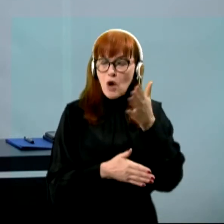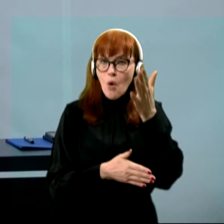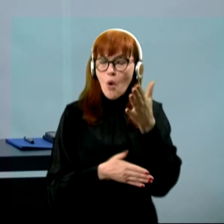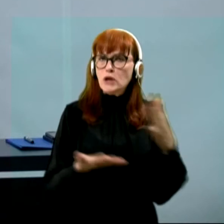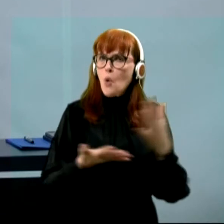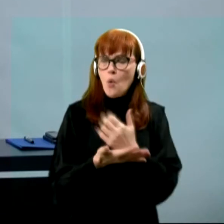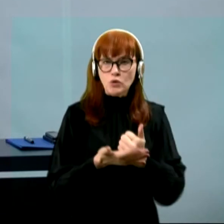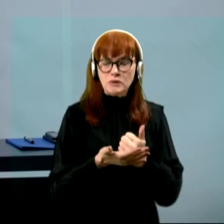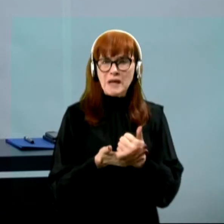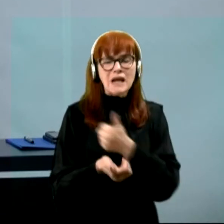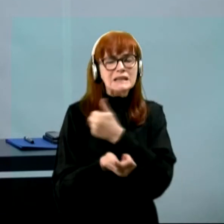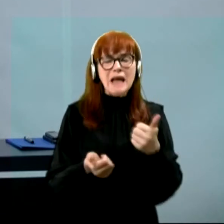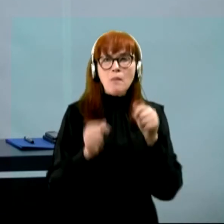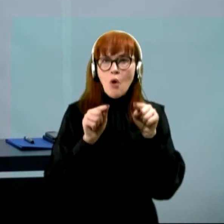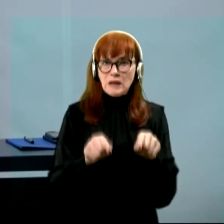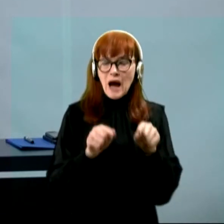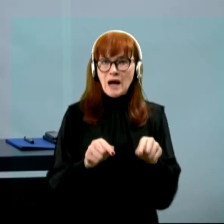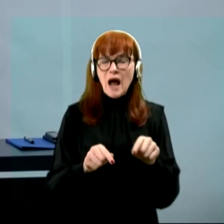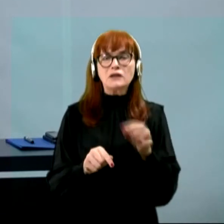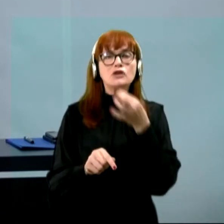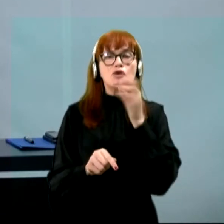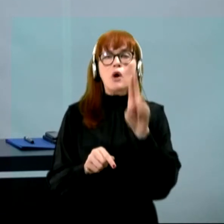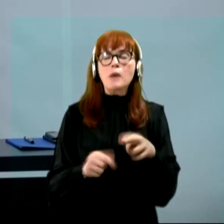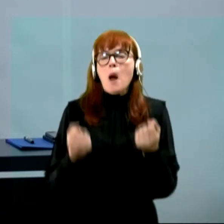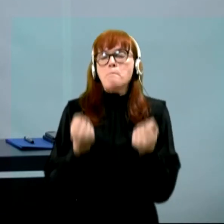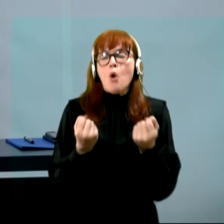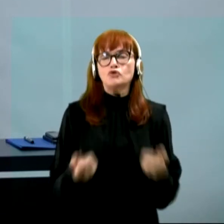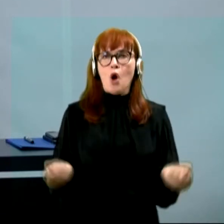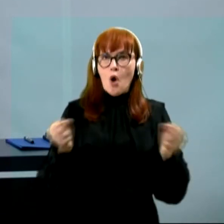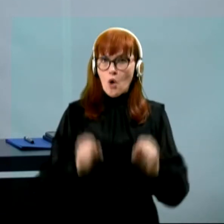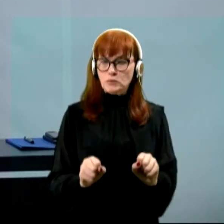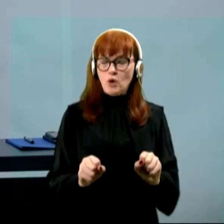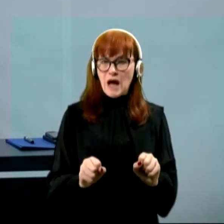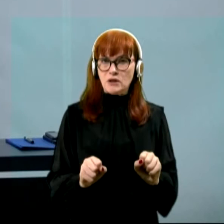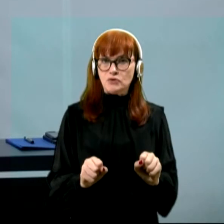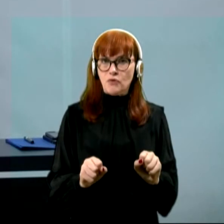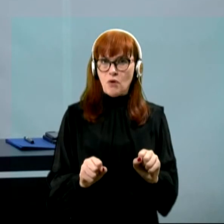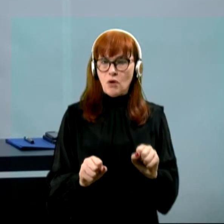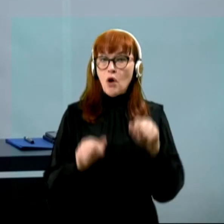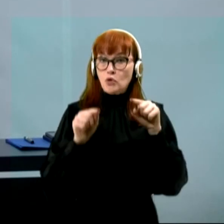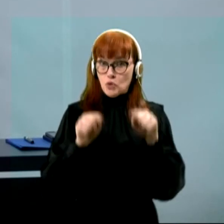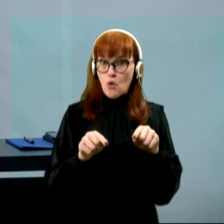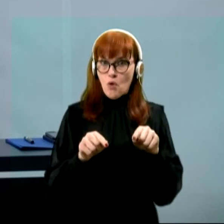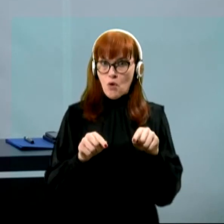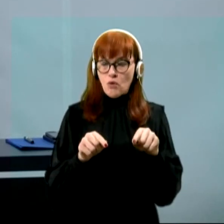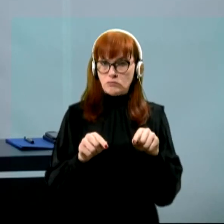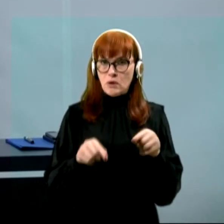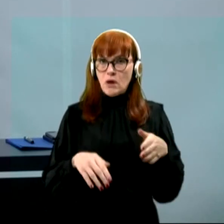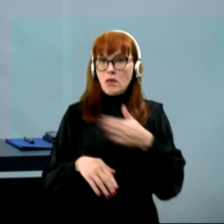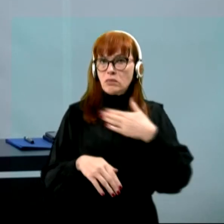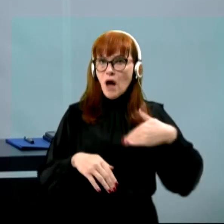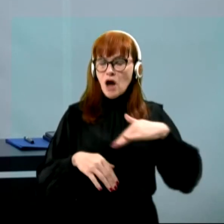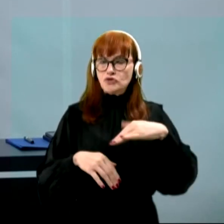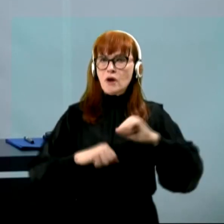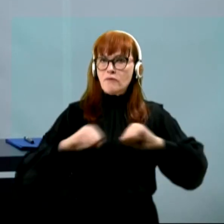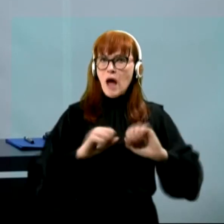uspešna letakrat, ko bo imela močno gospodarstvo. Tega se na naši vladi